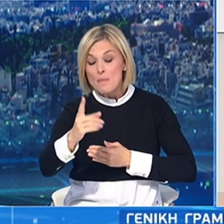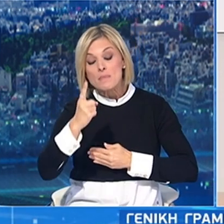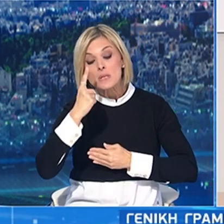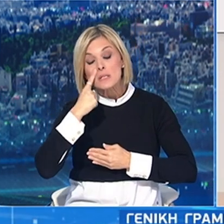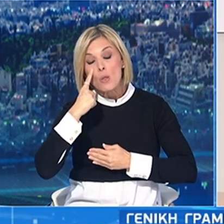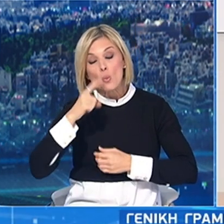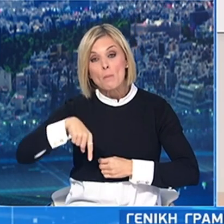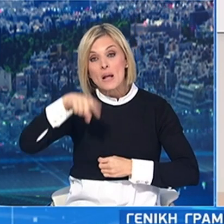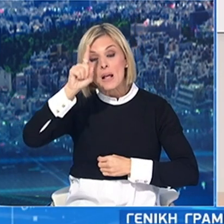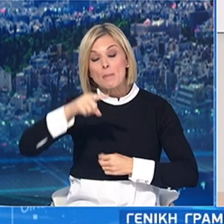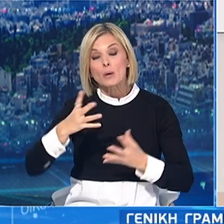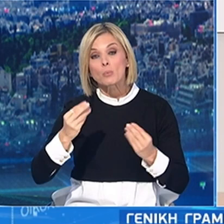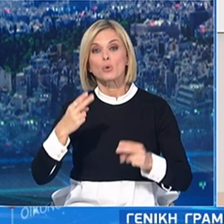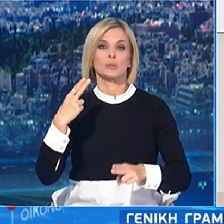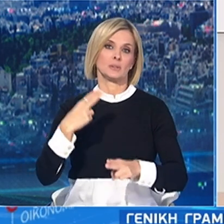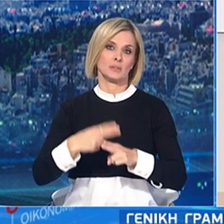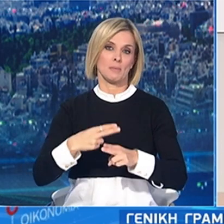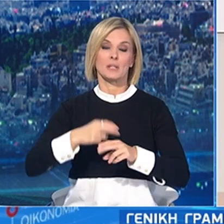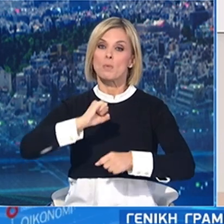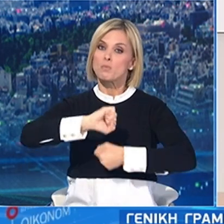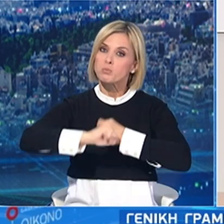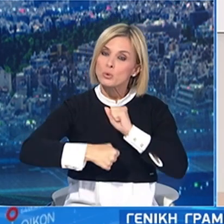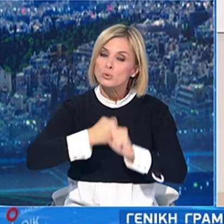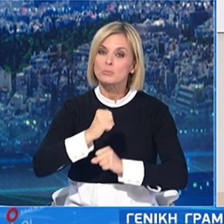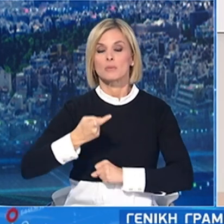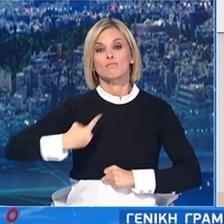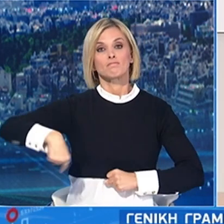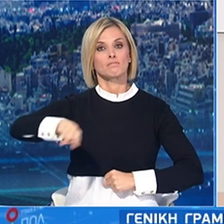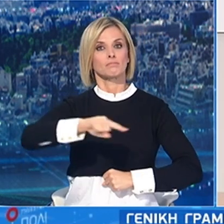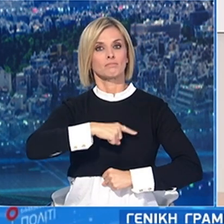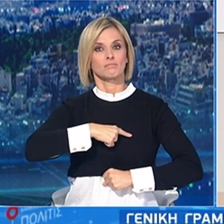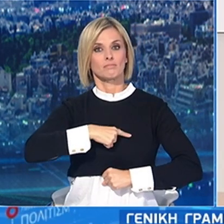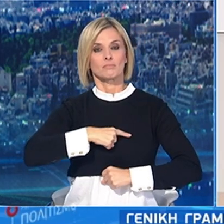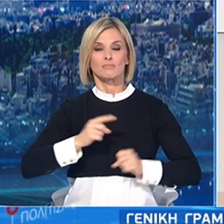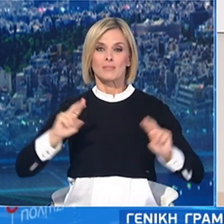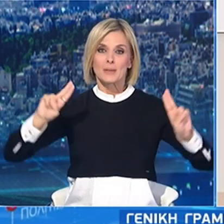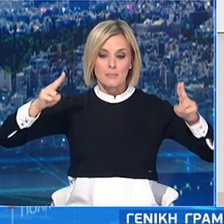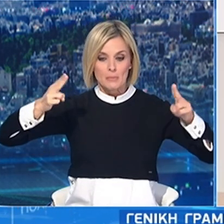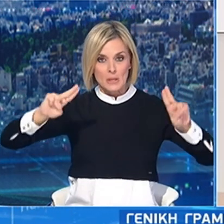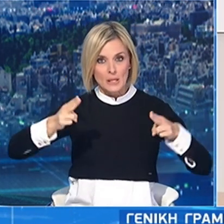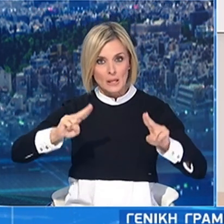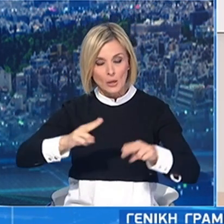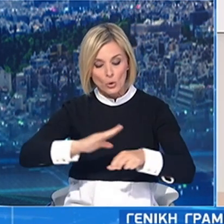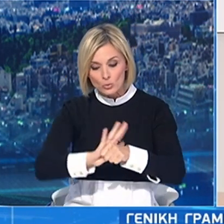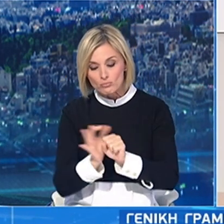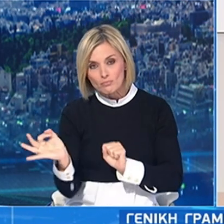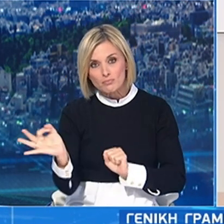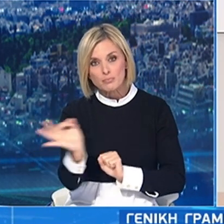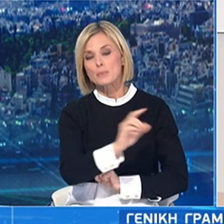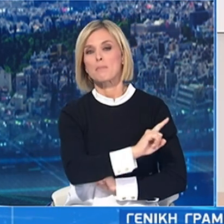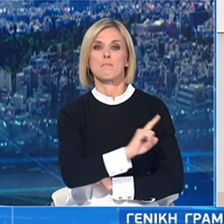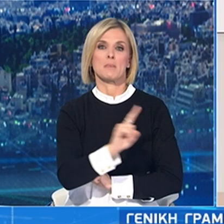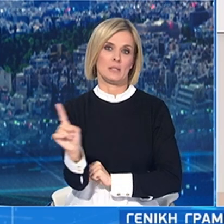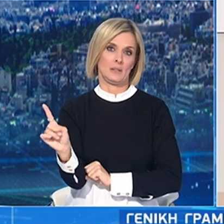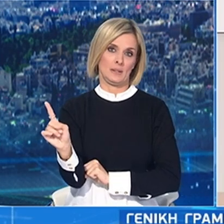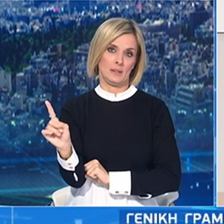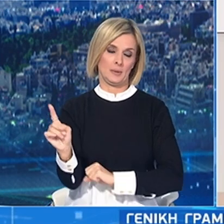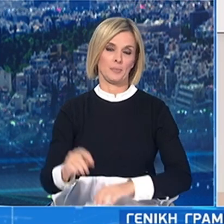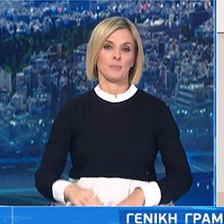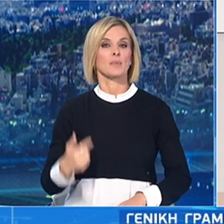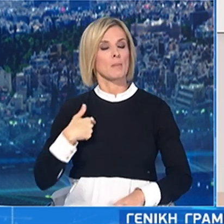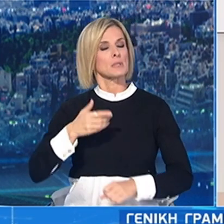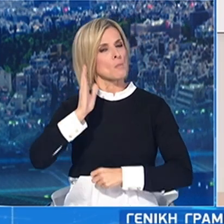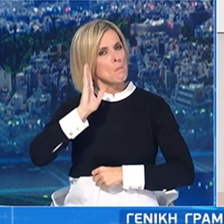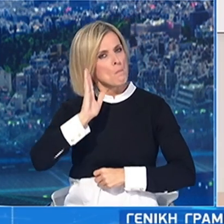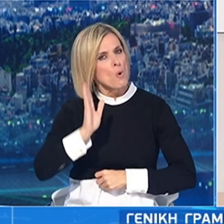ημέρες είναι ιδιαίτερα σημαντικές στην προσπάθειά μας να βάλουμε φρένο στην έξαση του ιού και να περιορίσουμε την πανδημία. Και